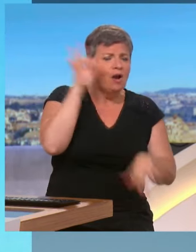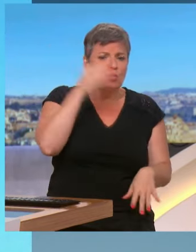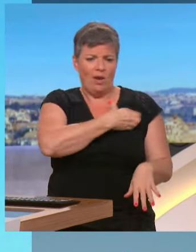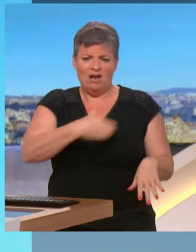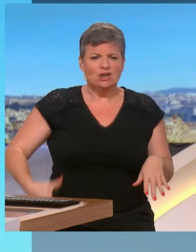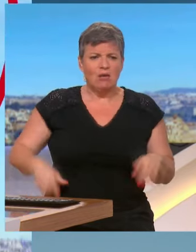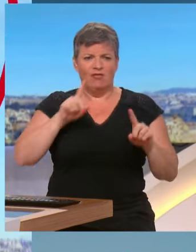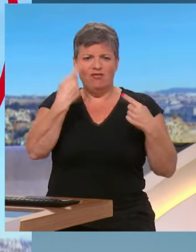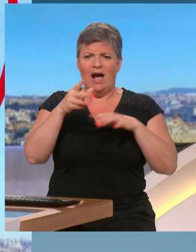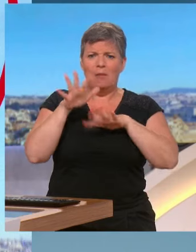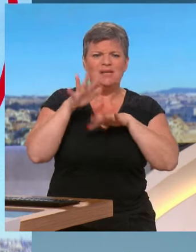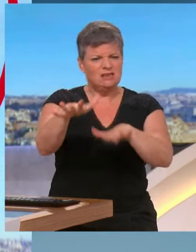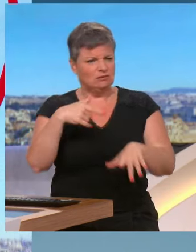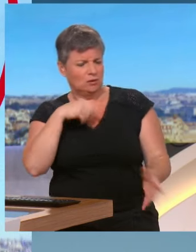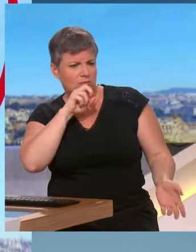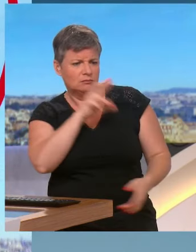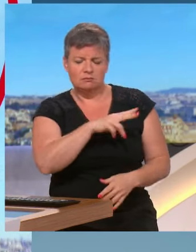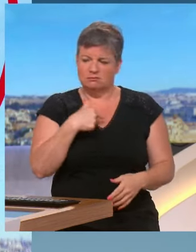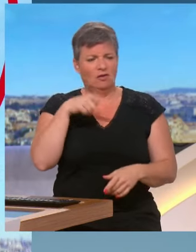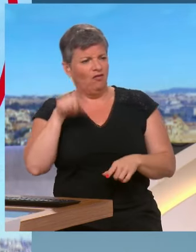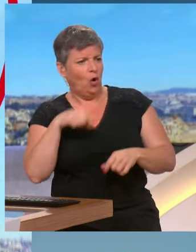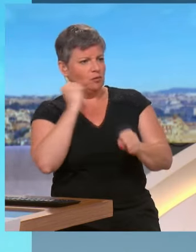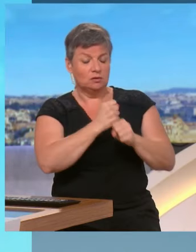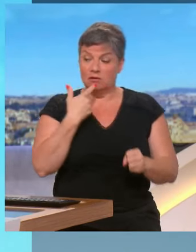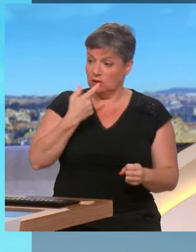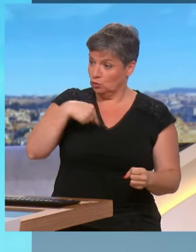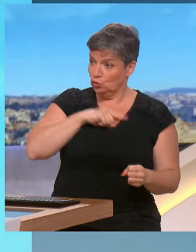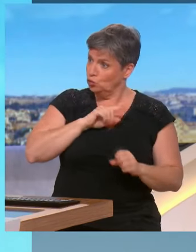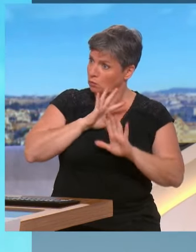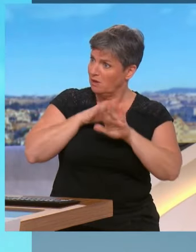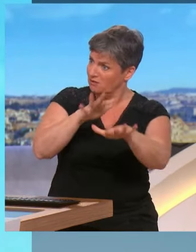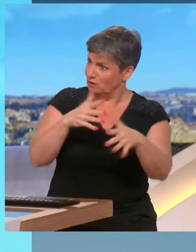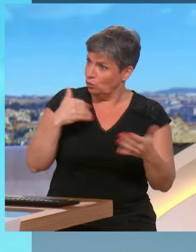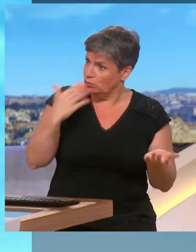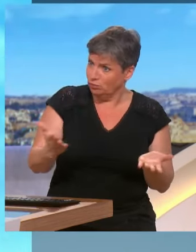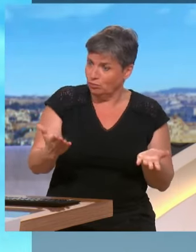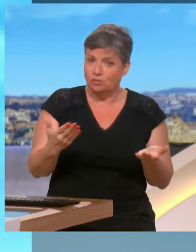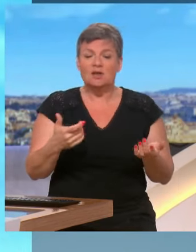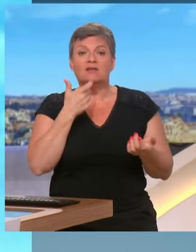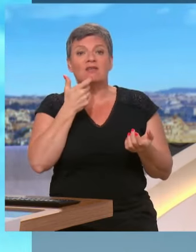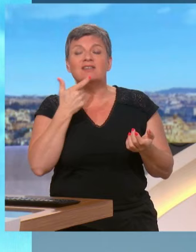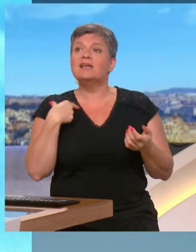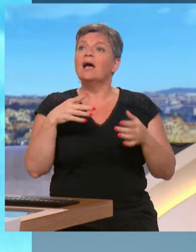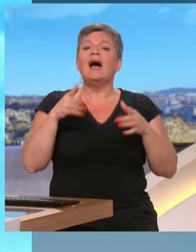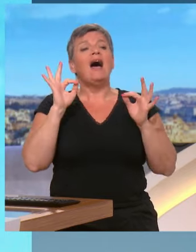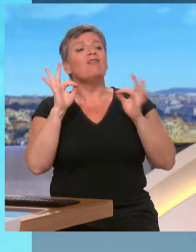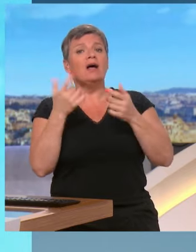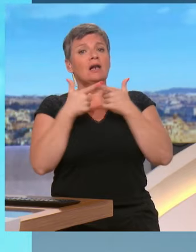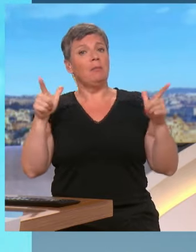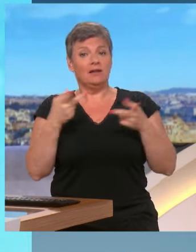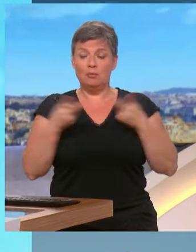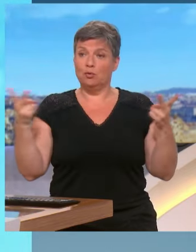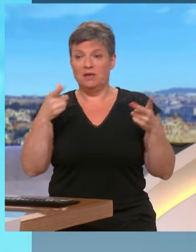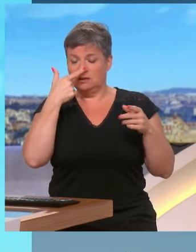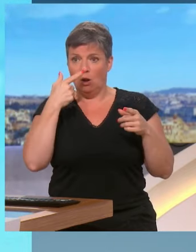rendez compte ? Il y vœu des sanctions. Ça veut dire qu'on ne peut plus manifester dans notre pays. Et quand je parle de recul des libertés publiques, on le voit là.